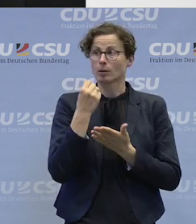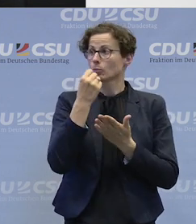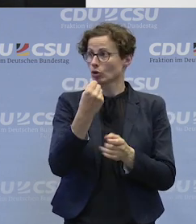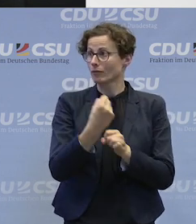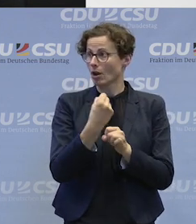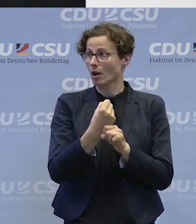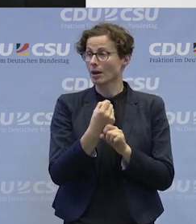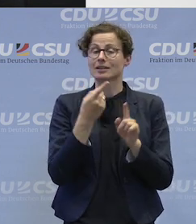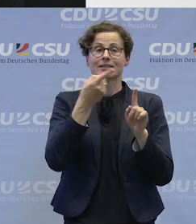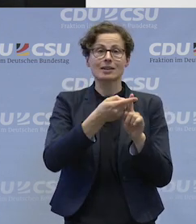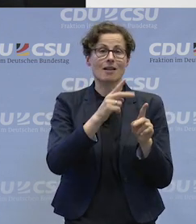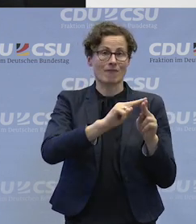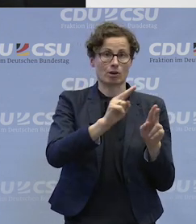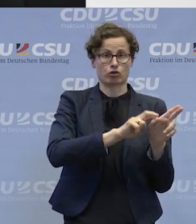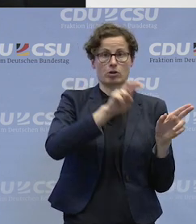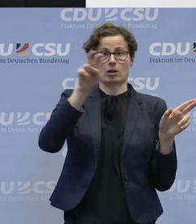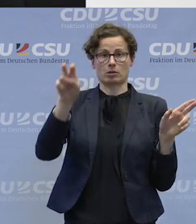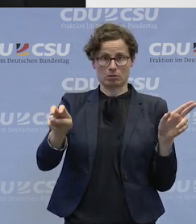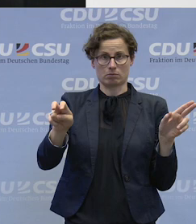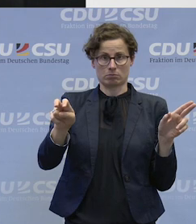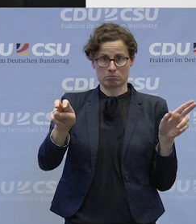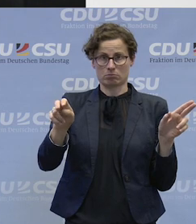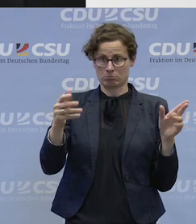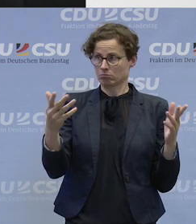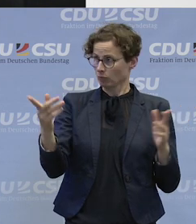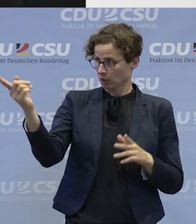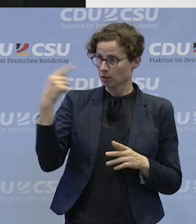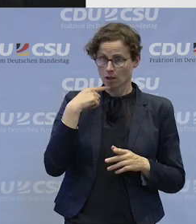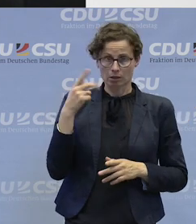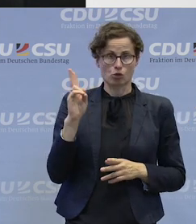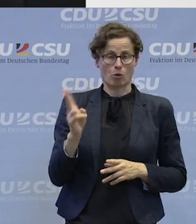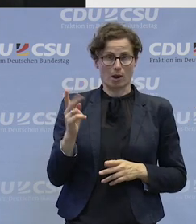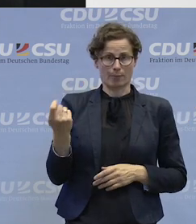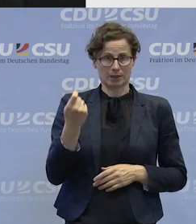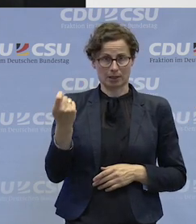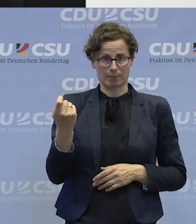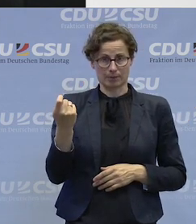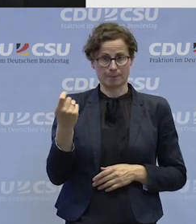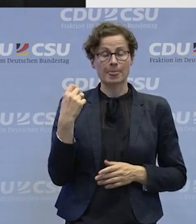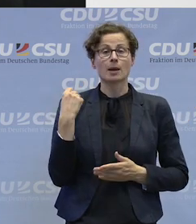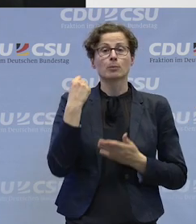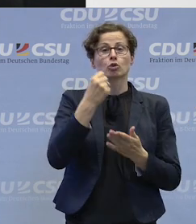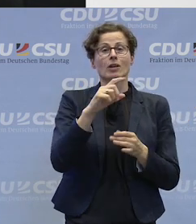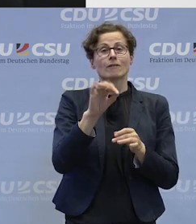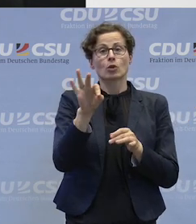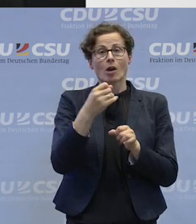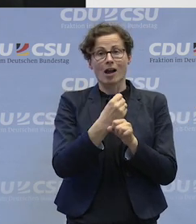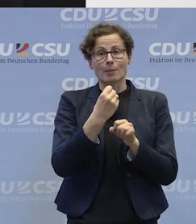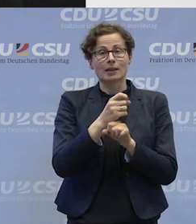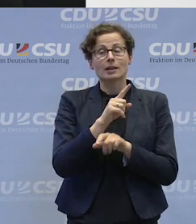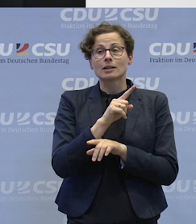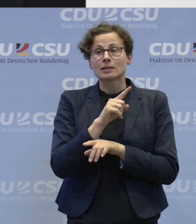sind normaler Betrieb und das Werkstatt, das Budget für Arbeit finanziert keine